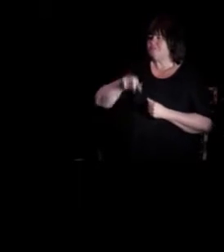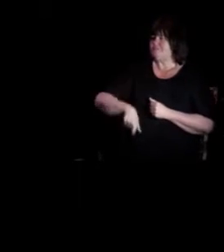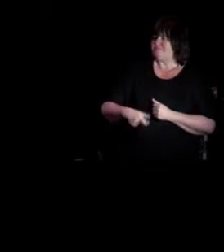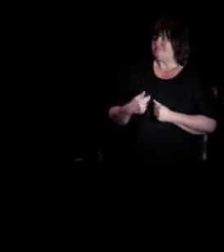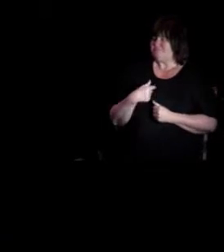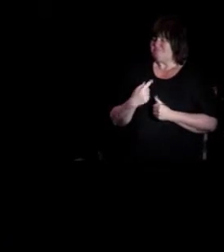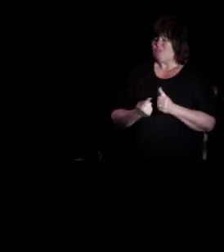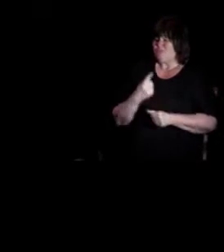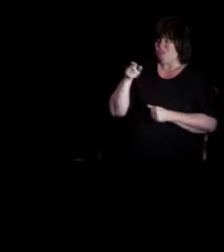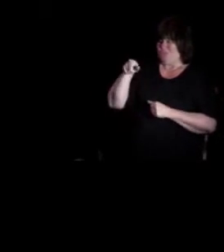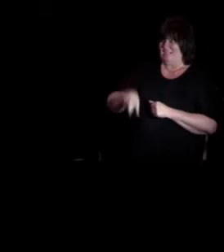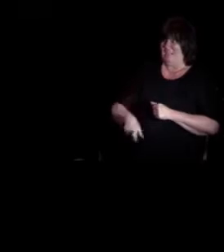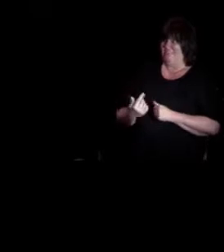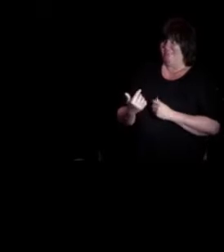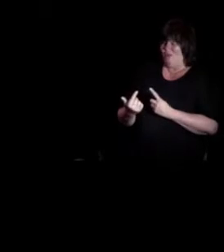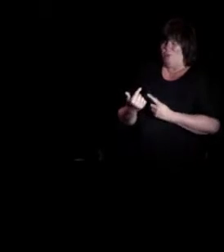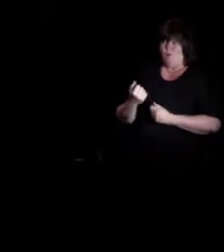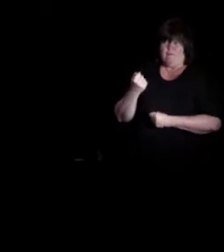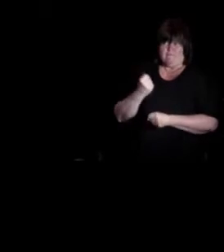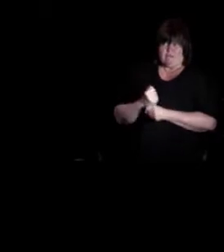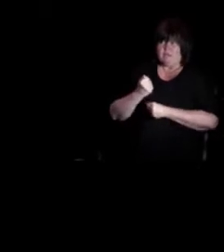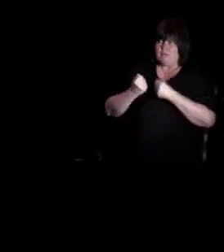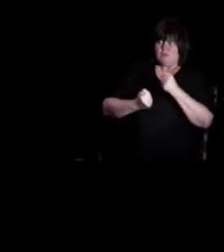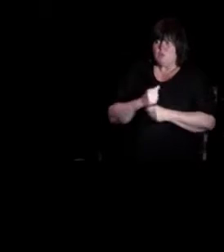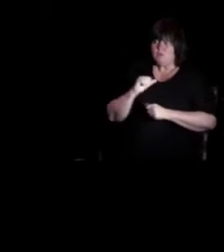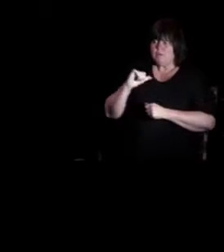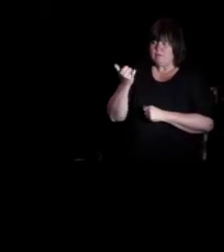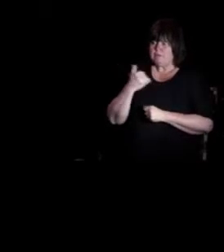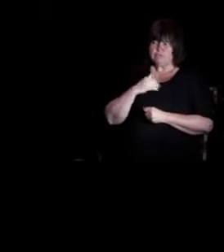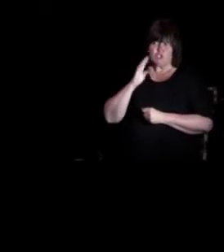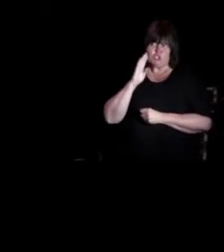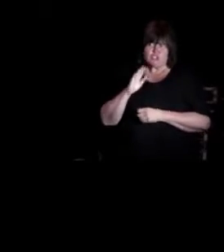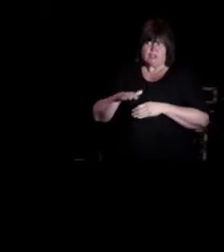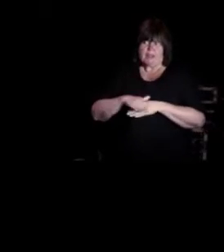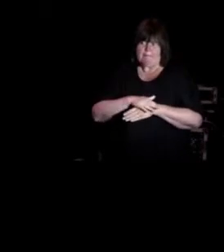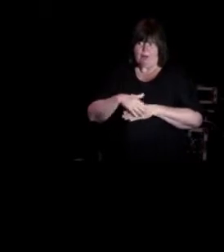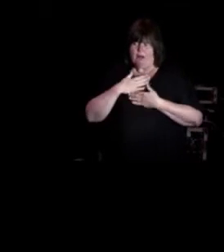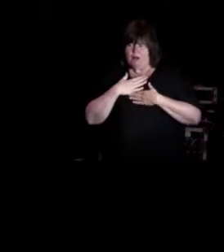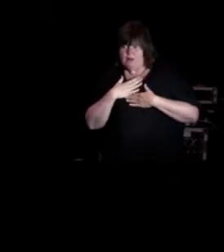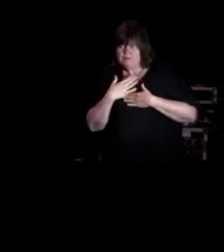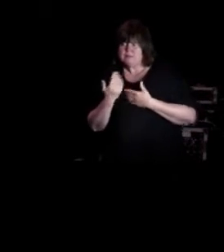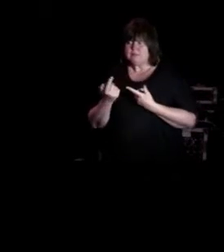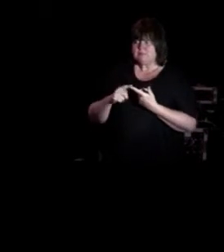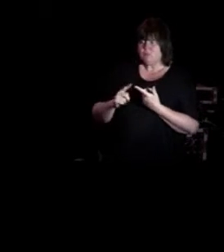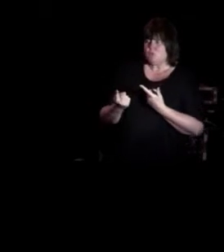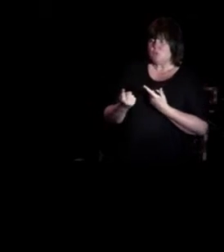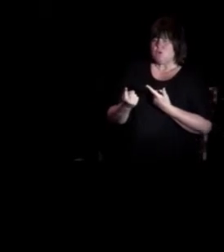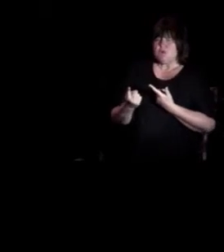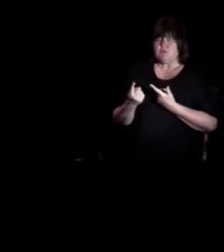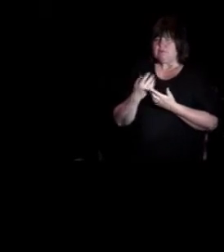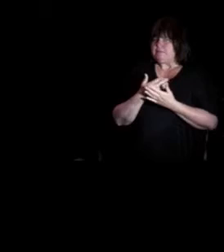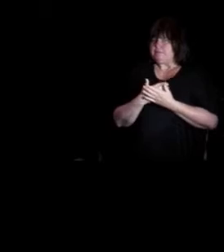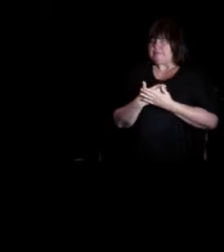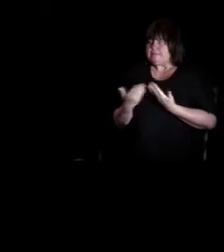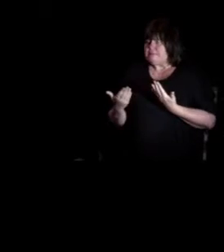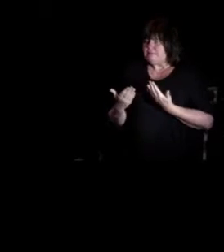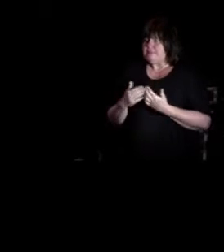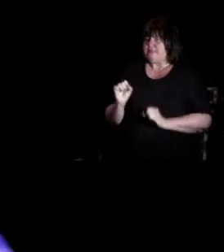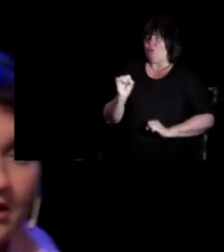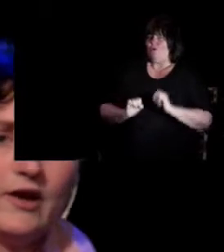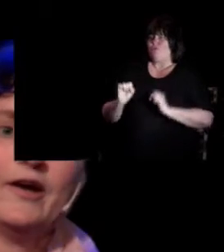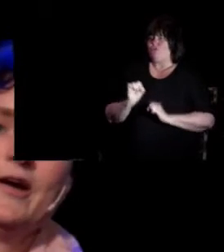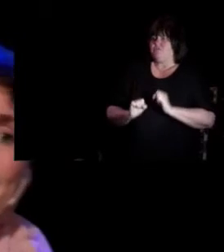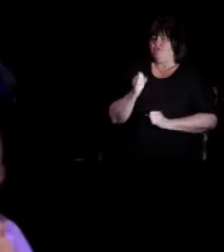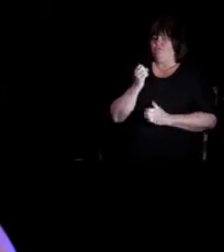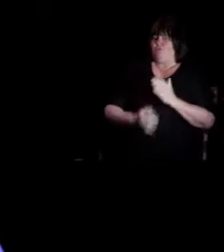Så jeg gjorde mitt aller beste da på å lytte empatisk, og ikke gå i forsvar og forklare, for det hadde jo tross alt lært at man ikke skal